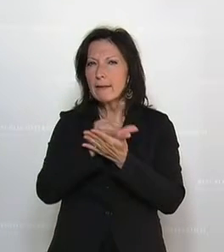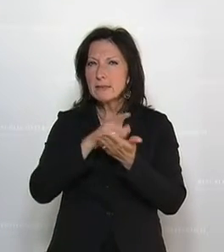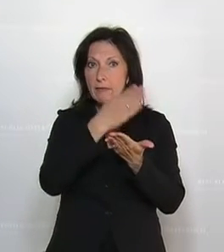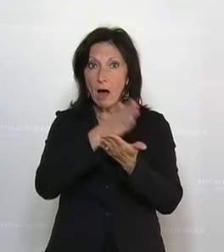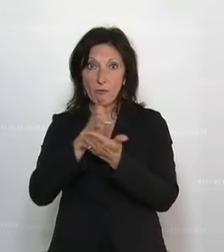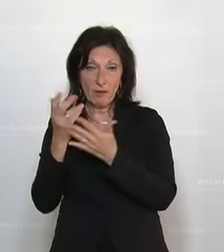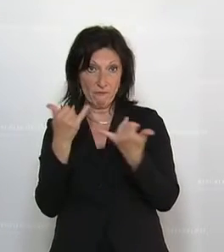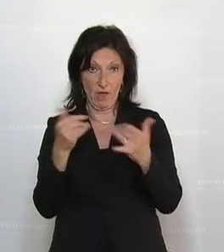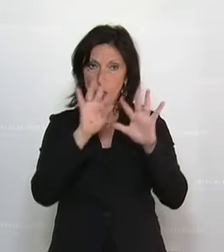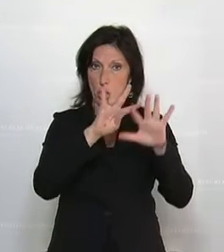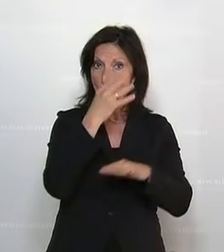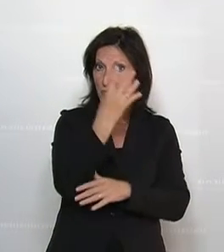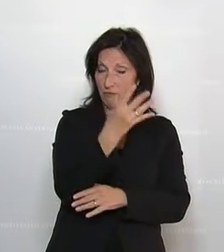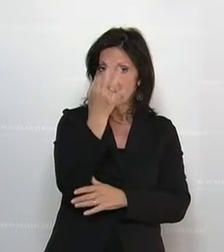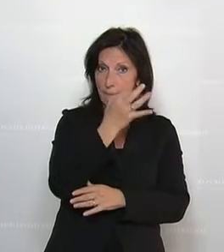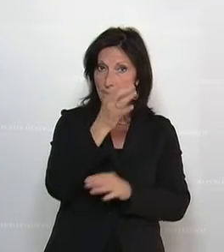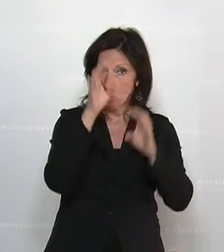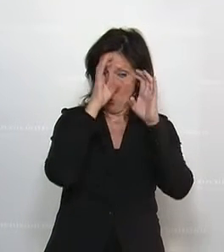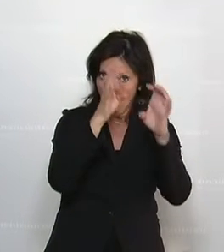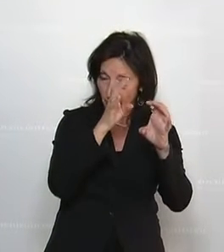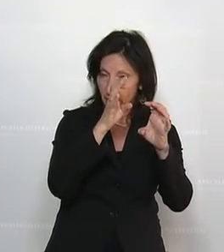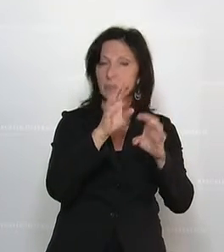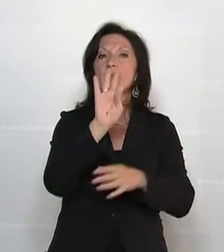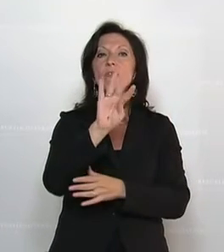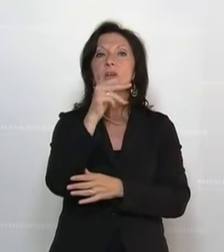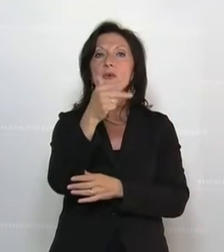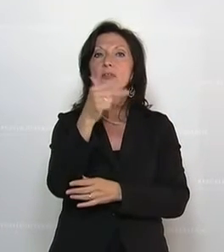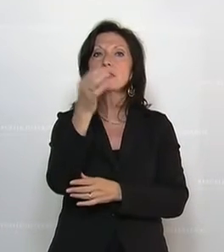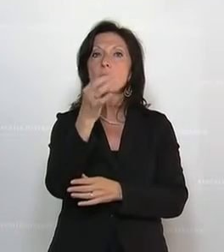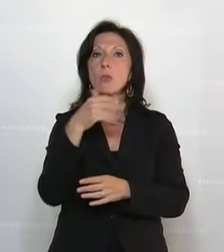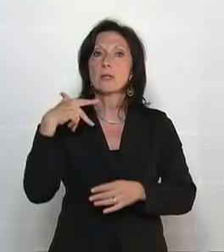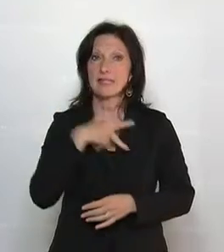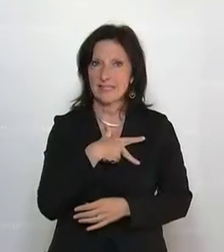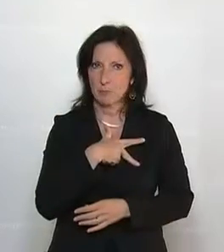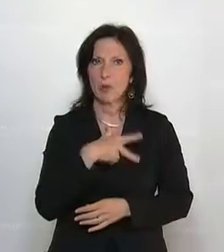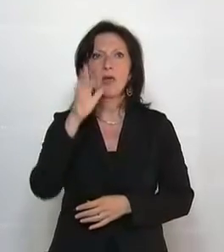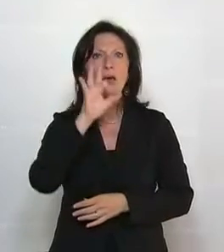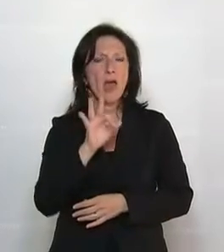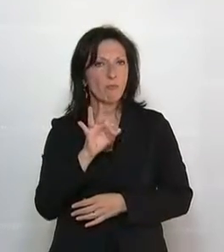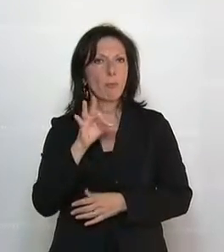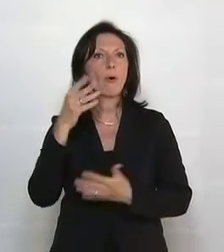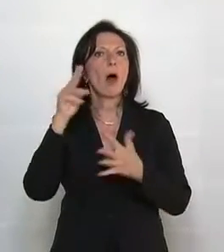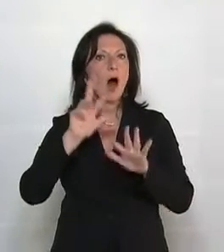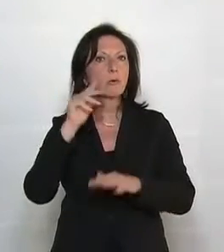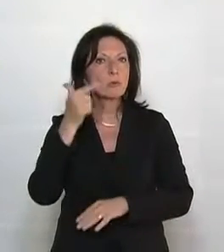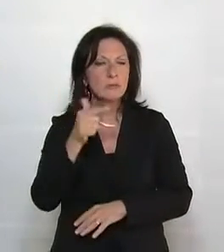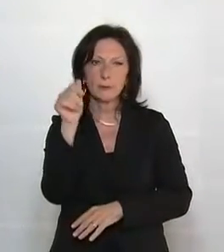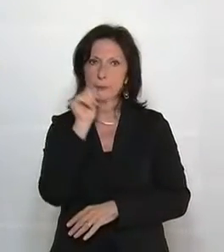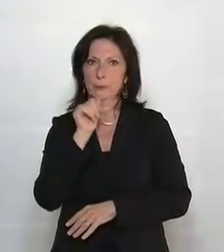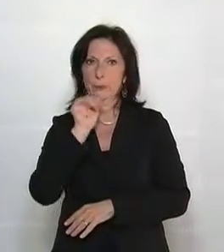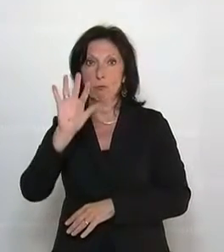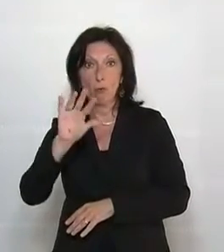ergeben. 49 Minuten für die ÖVP, 34 für die SPÖ, für die FPÖ 28, für die Grünen